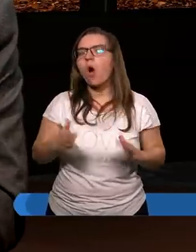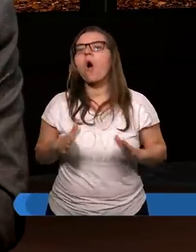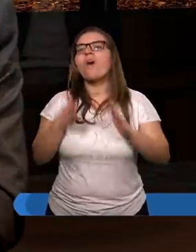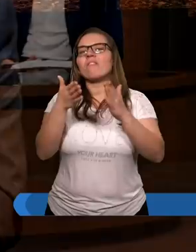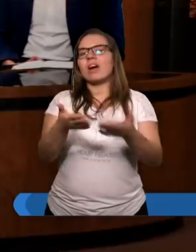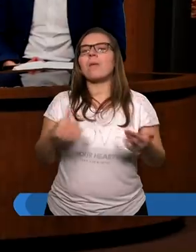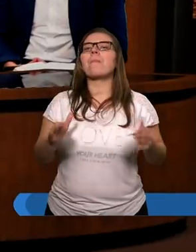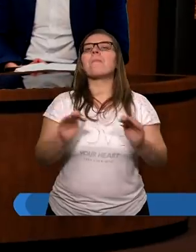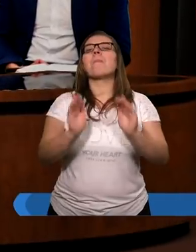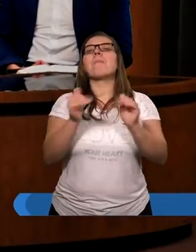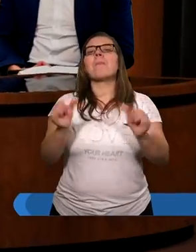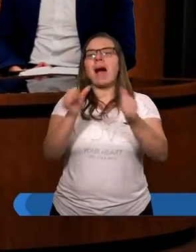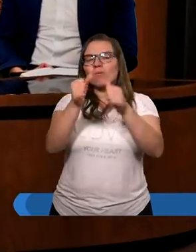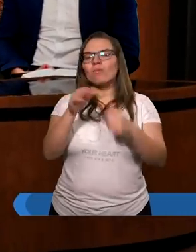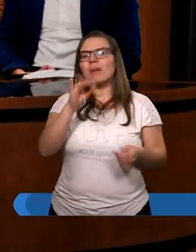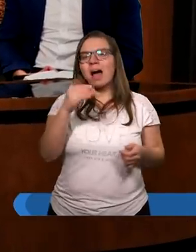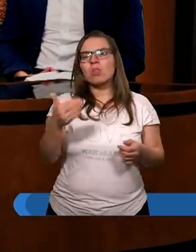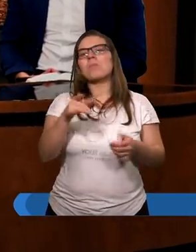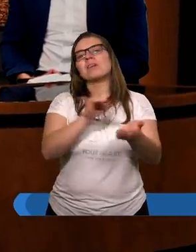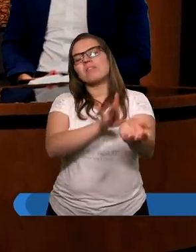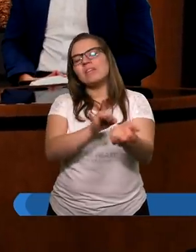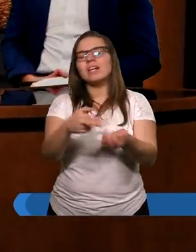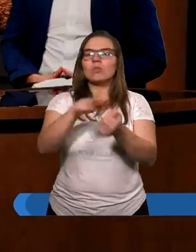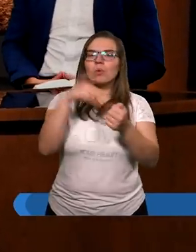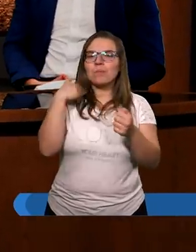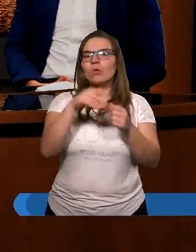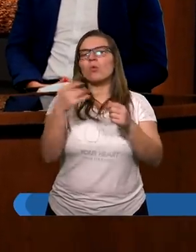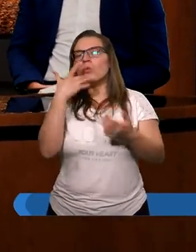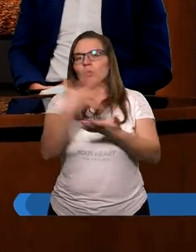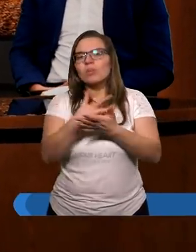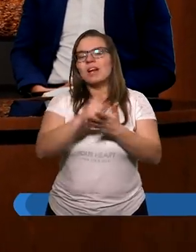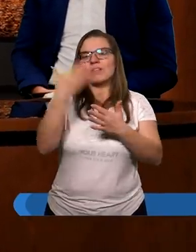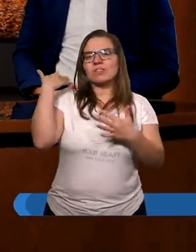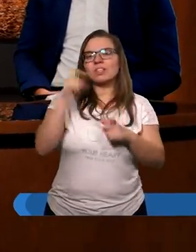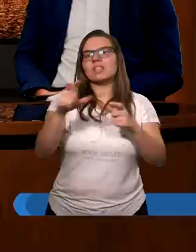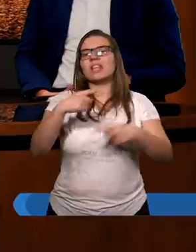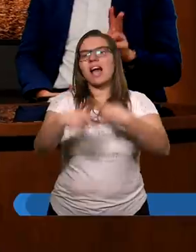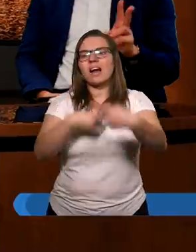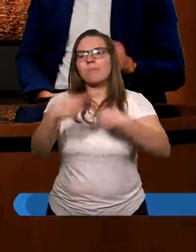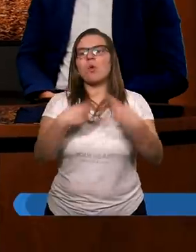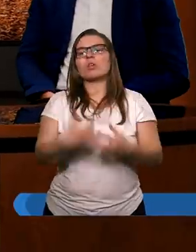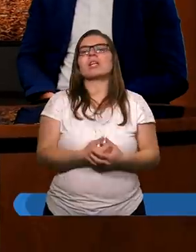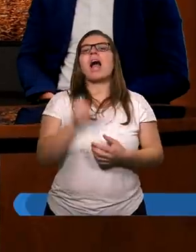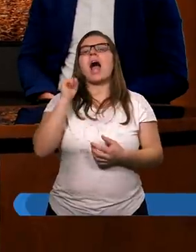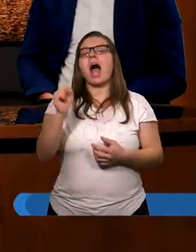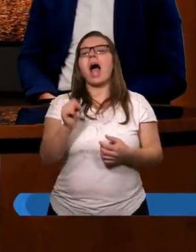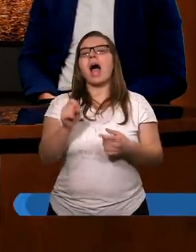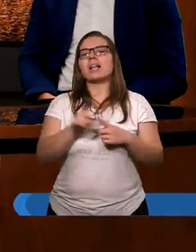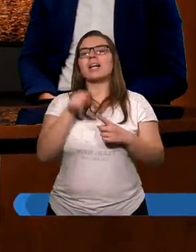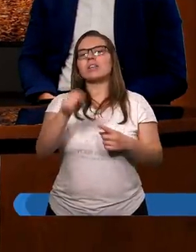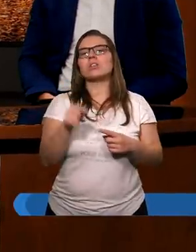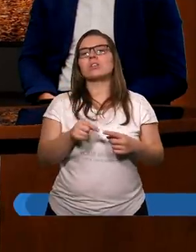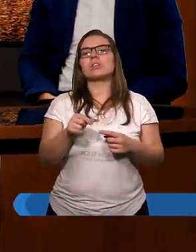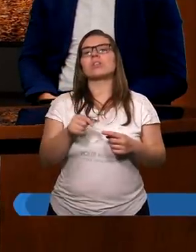ofiarowane bałwanom od krwi, która była wtedy też używana w tych ceremoniach, a do